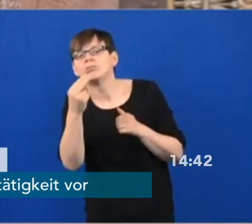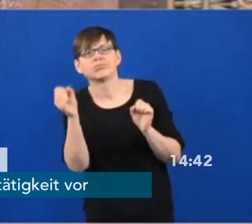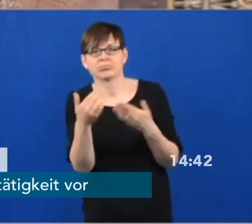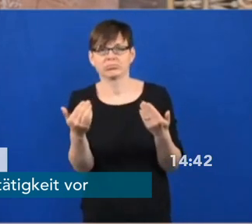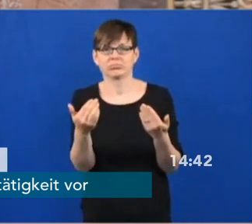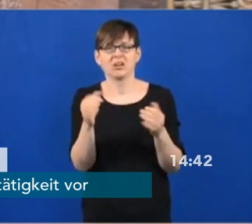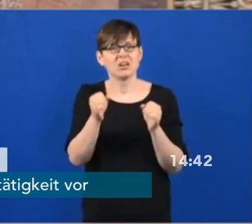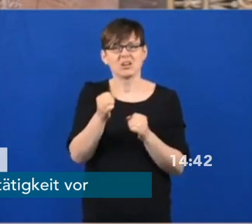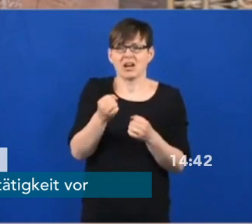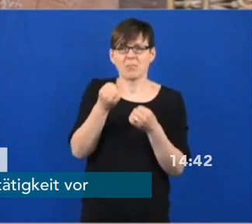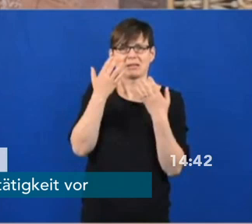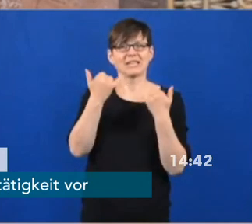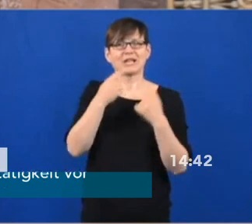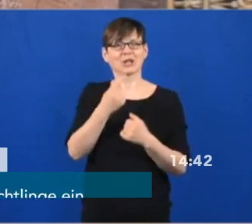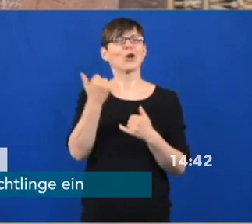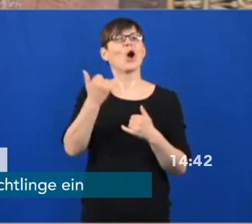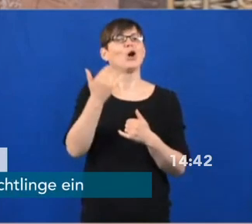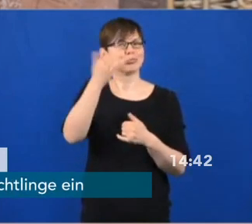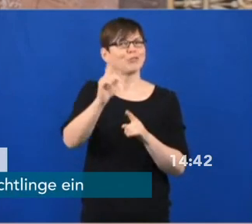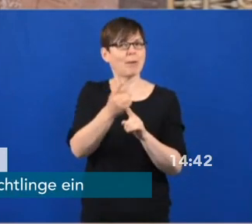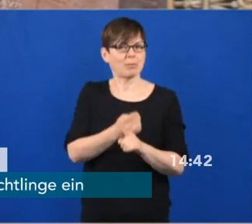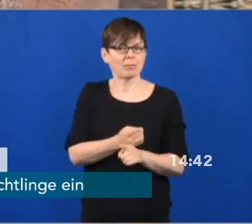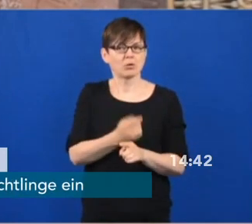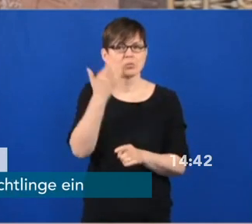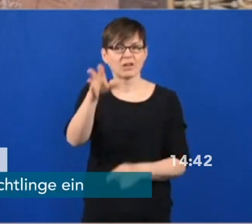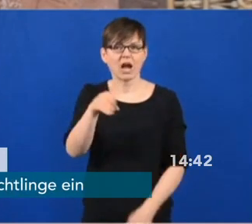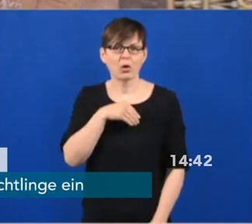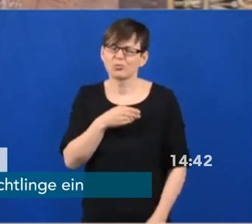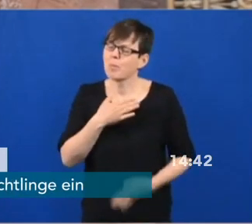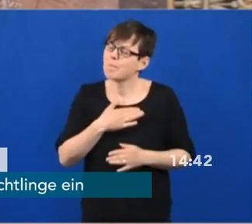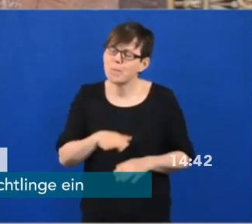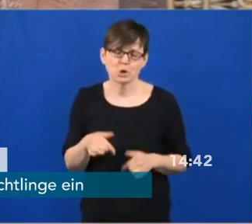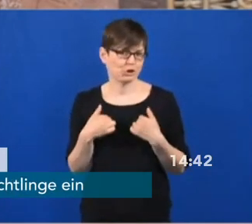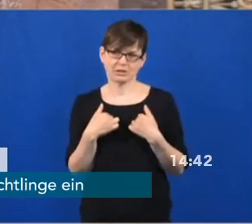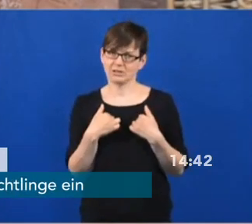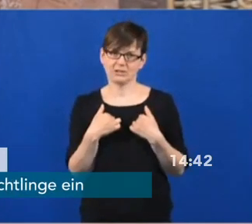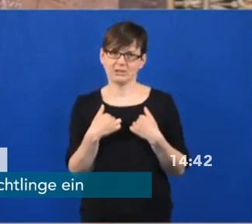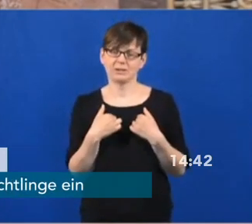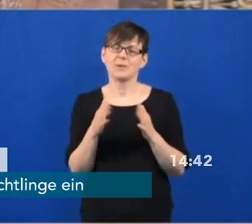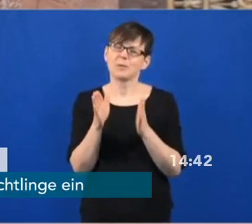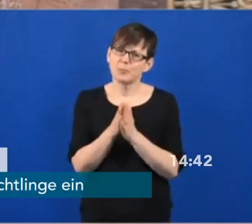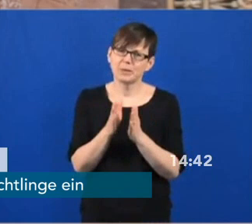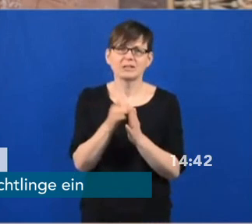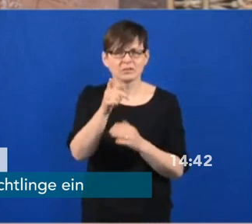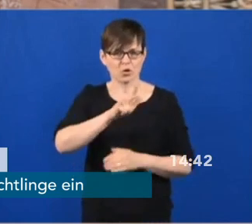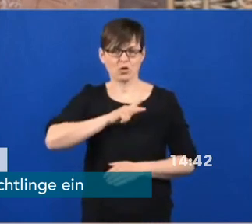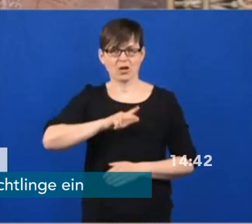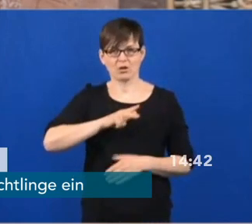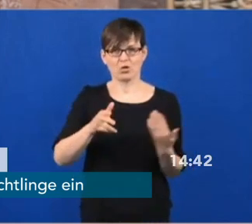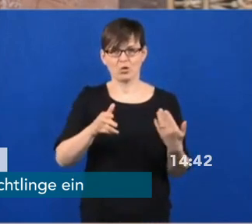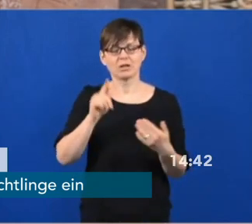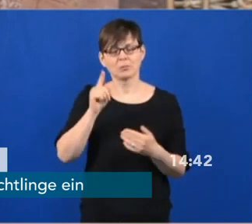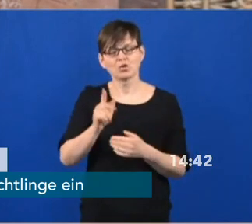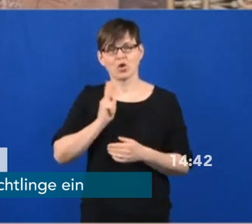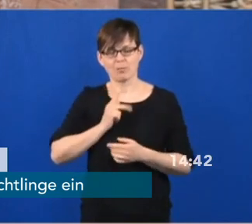Erwartungen bedeuten. Und man muss wirklich wissen, dass es dazu einer sehr sorgfältigen Analyse der dann aktuellen Daten